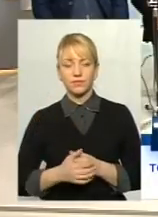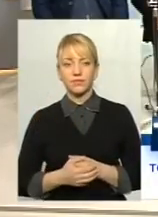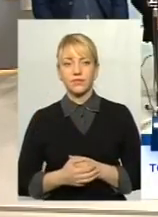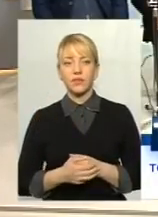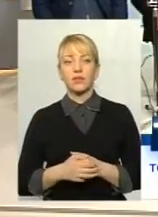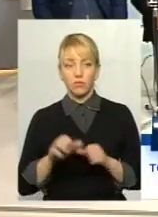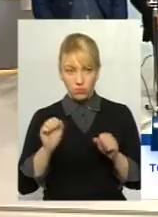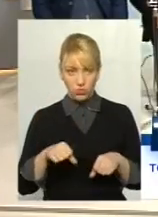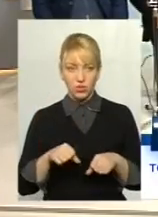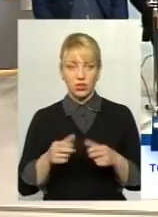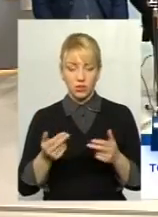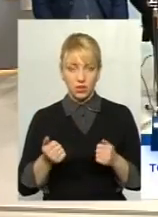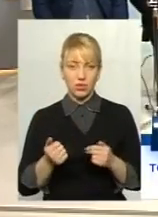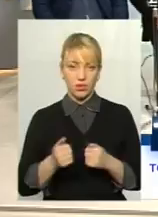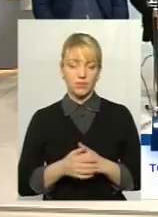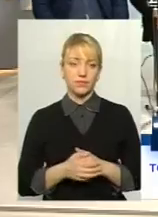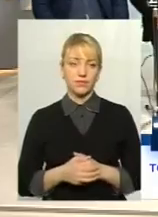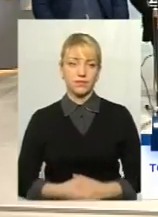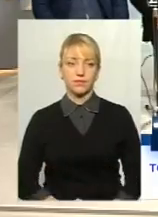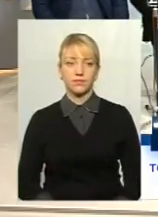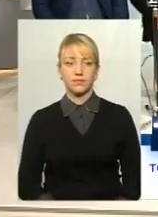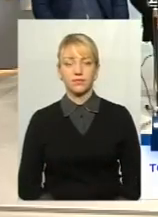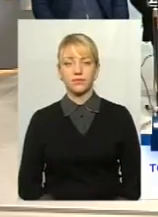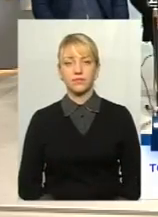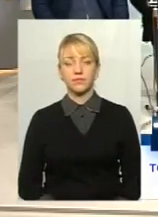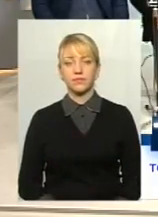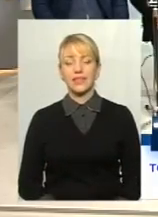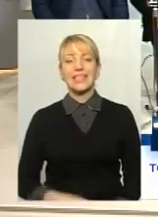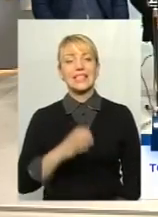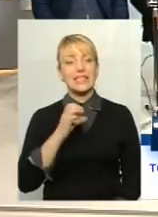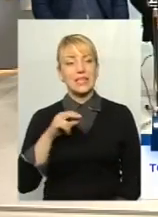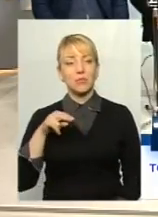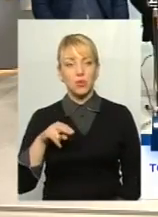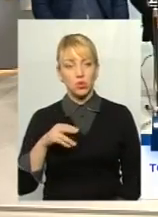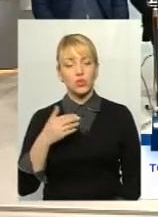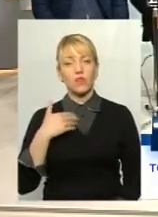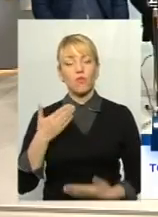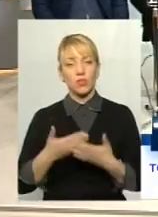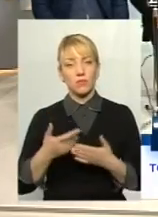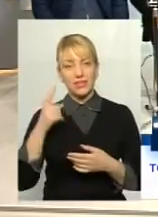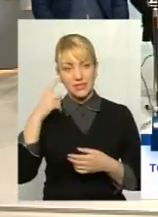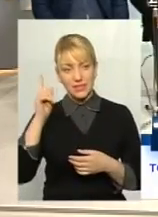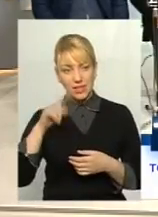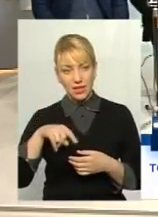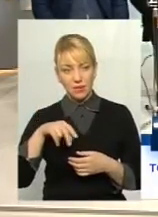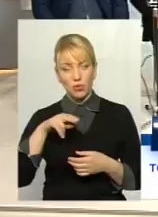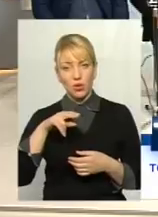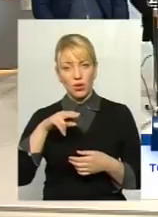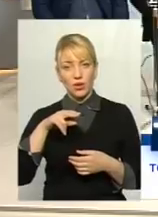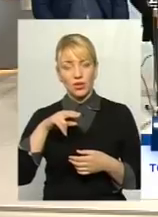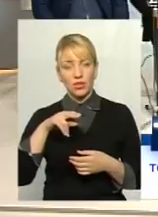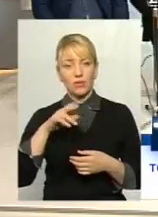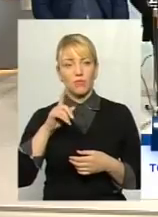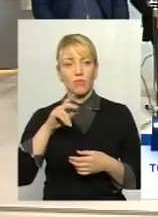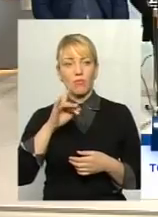Можна, так? Будь ласка, будь ласка, говоріть. Сергій Петрович, ми визнаємо, попри молодий